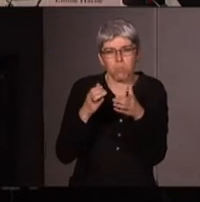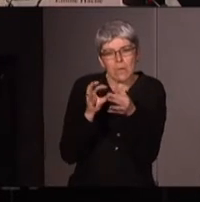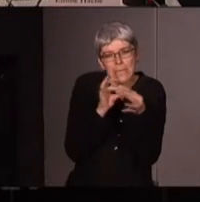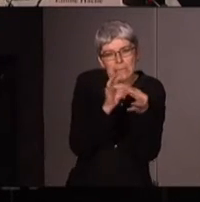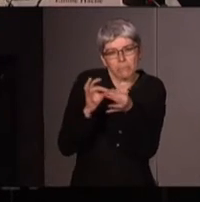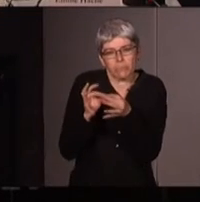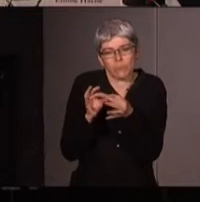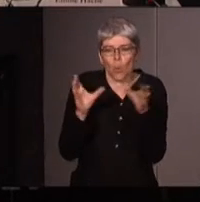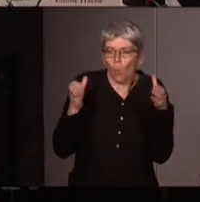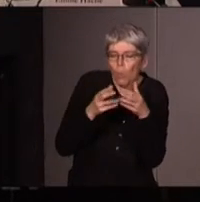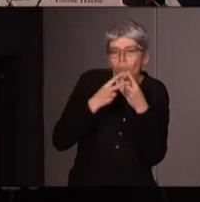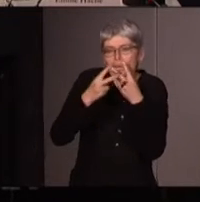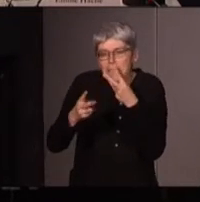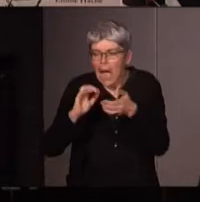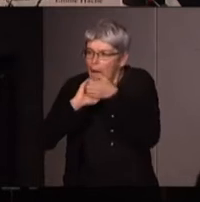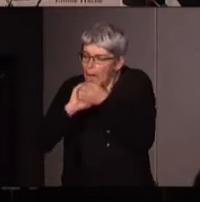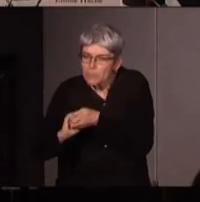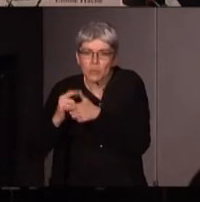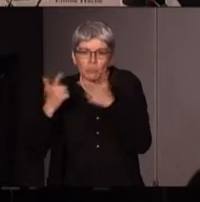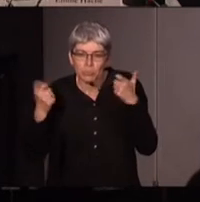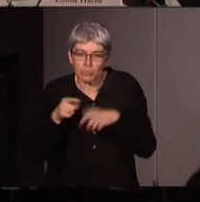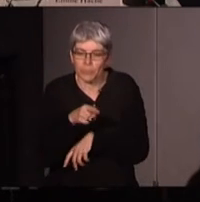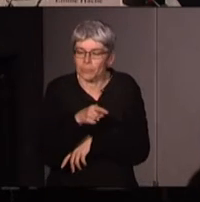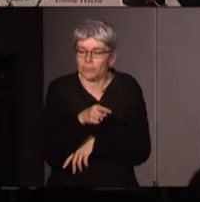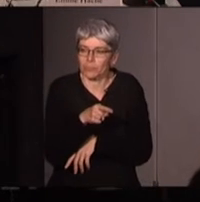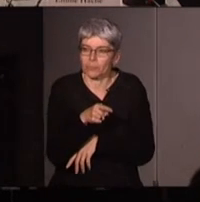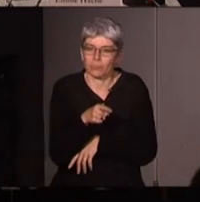ces groupes d'affinité n'étaient pas nécessairement